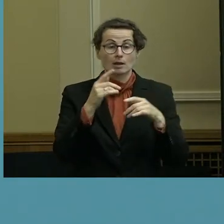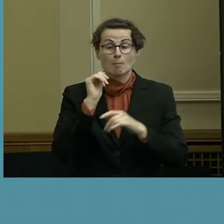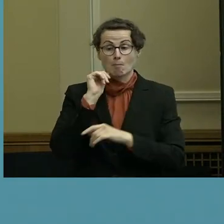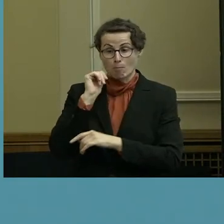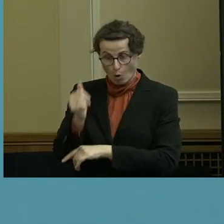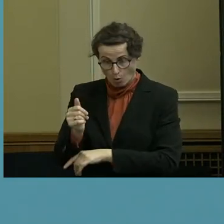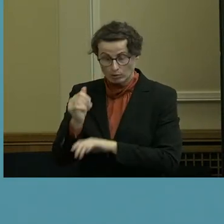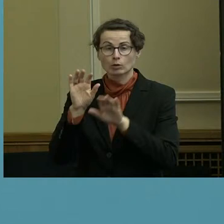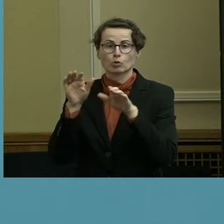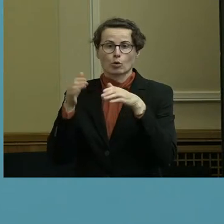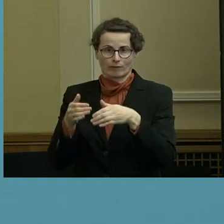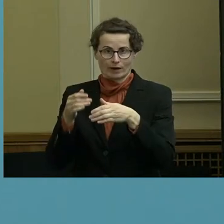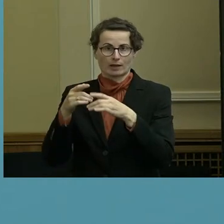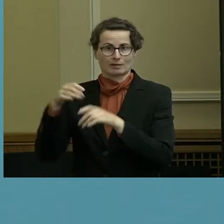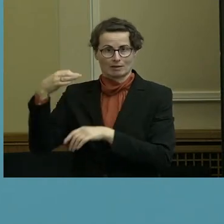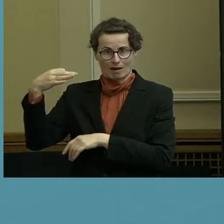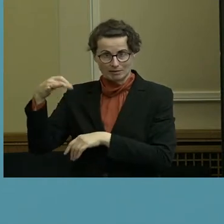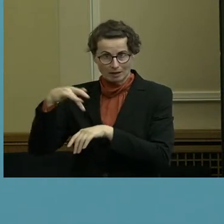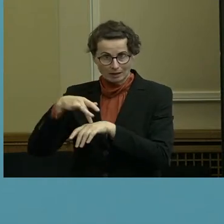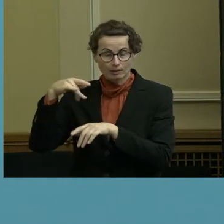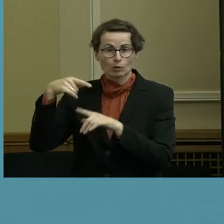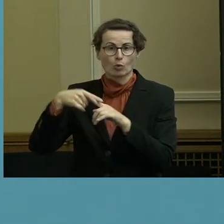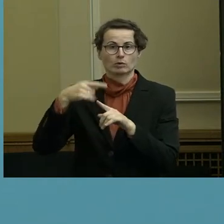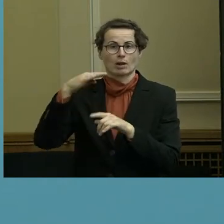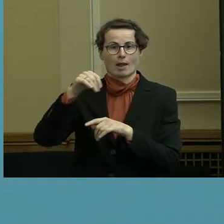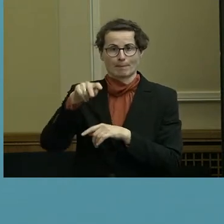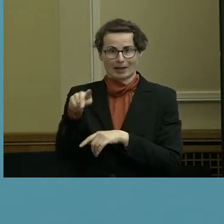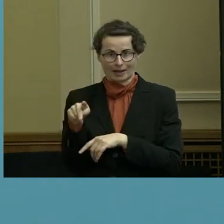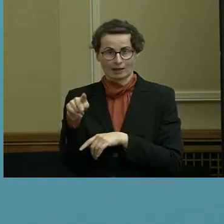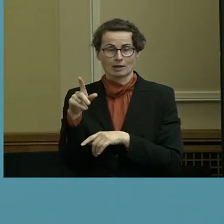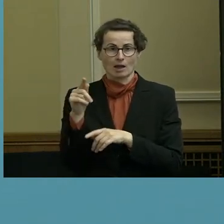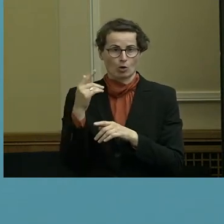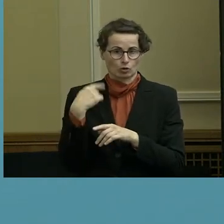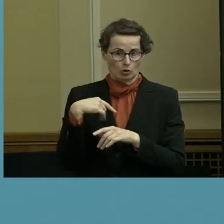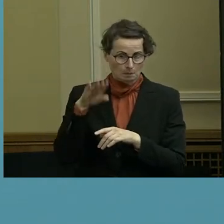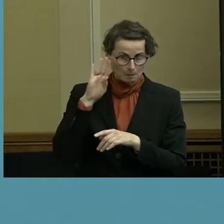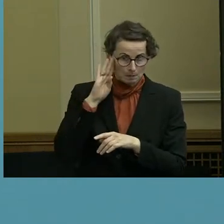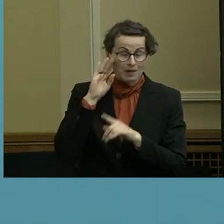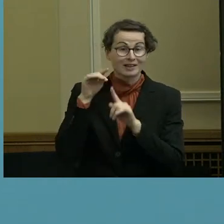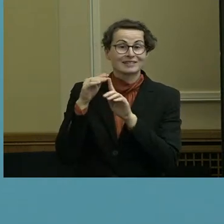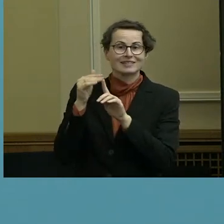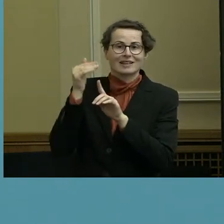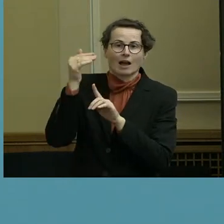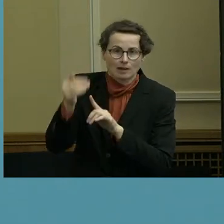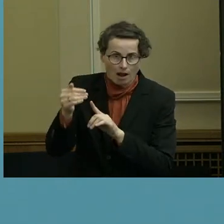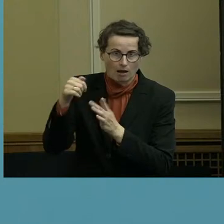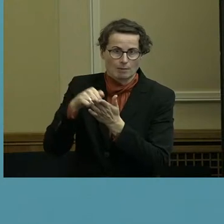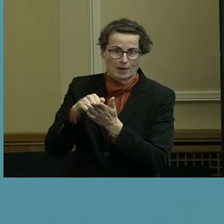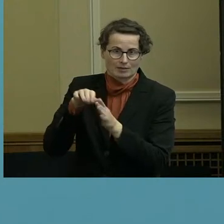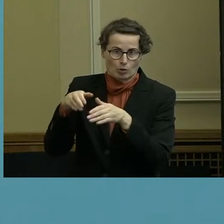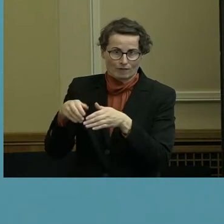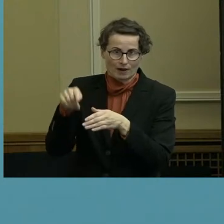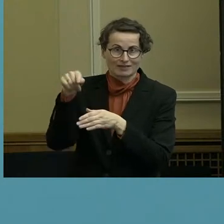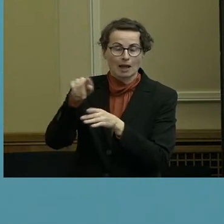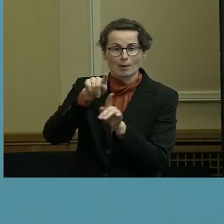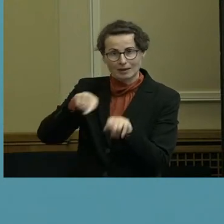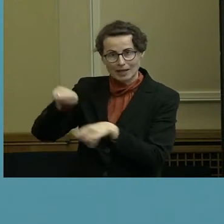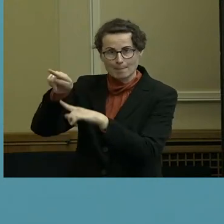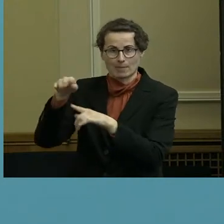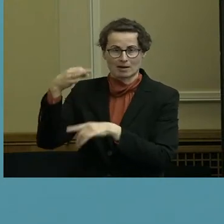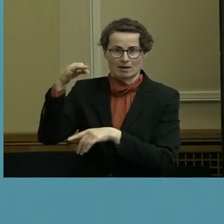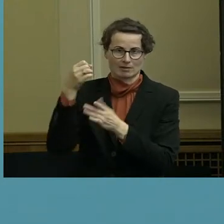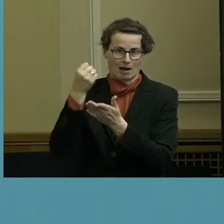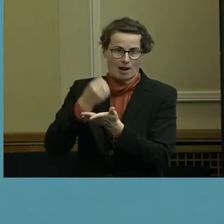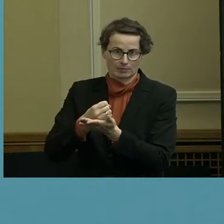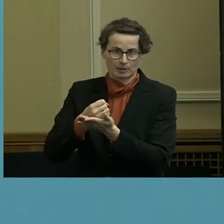Kanzlerin und den MPs. Da habe ich jetzt auch gerade erfahren, dass es danach auch Pressestatement geben wird, aber es ist im Kanzleramt, aber